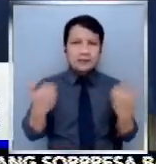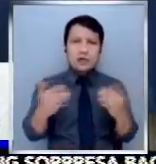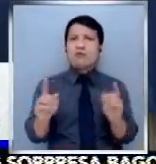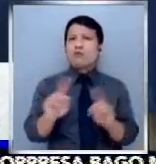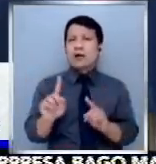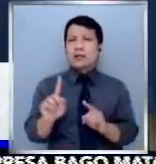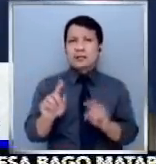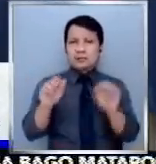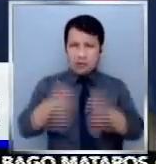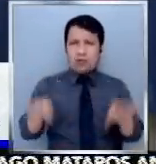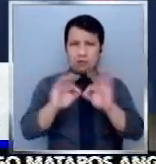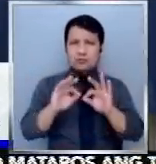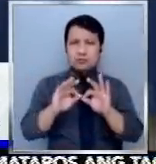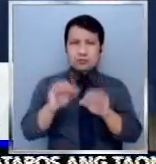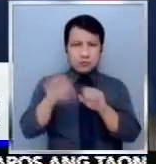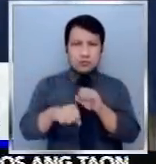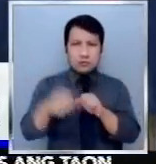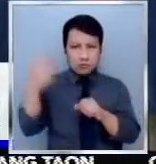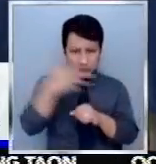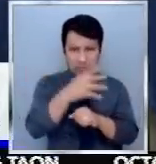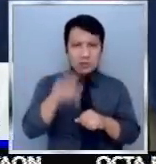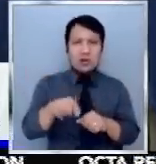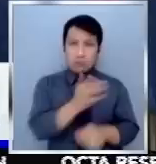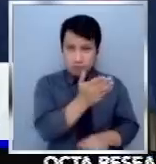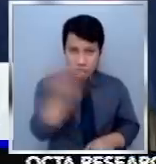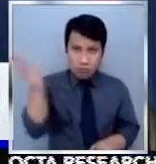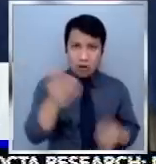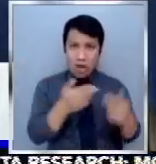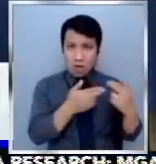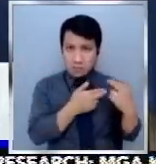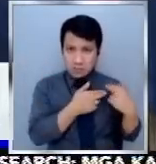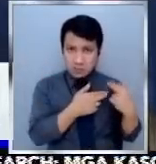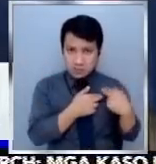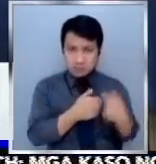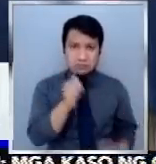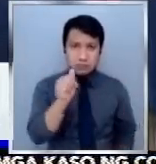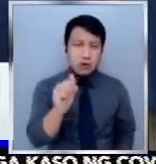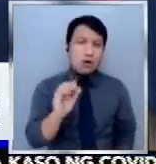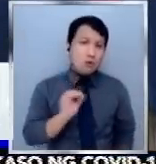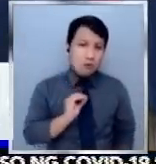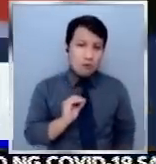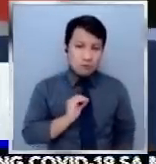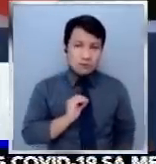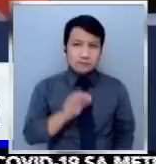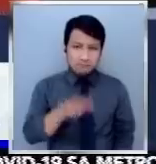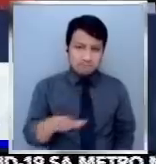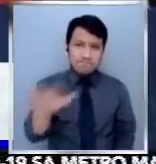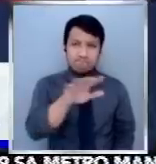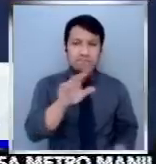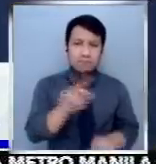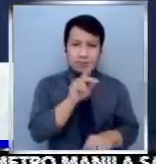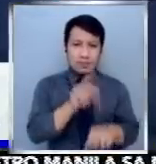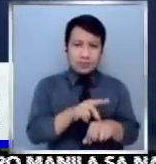pamamayan may obligasyon tayo sa sarili natin at sa lipunan. This